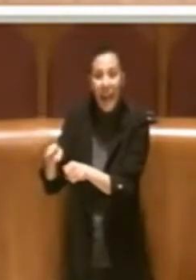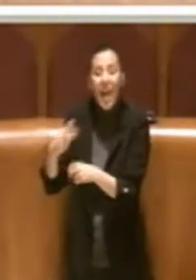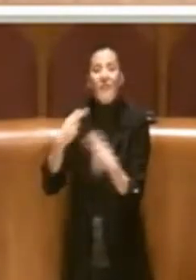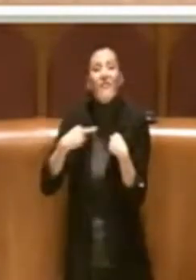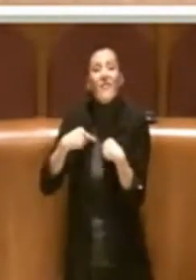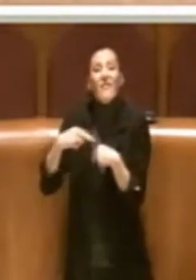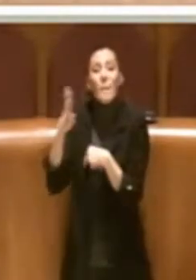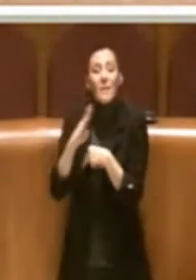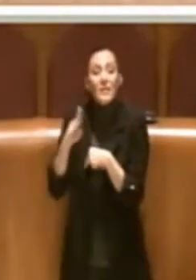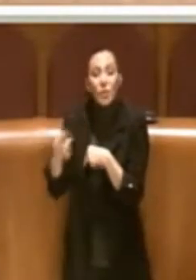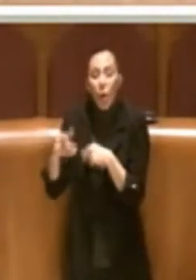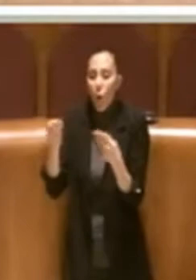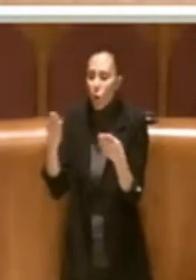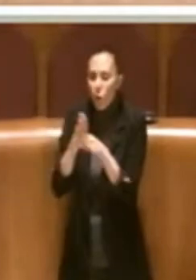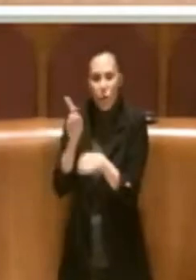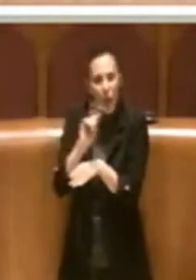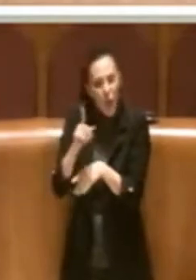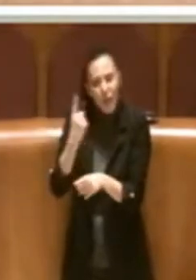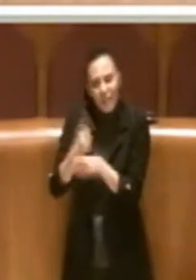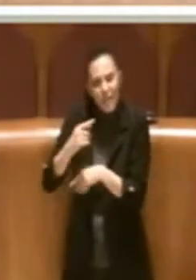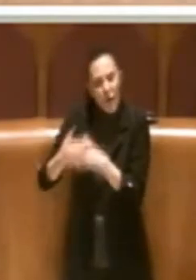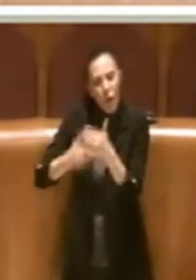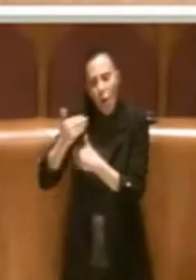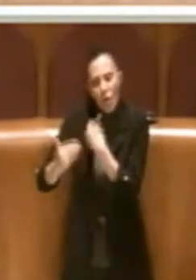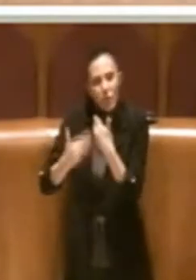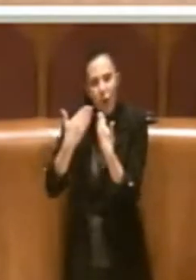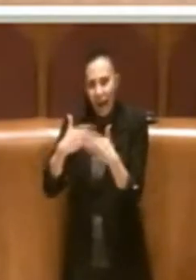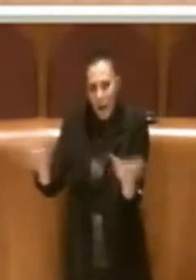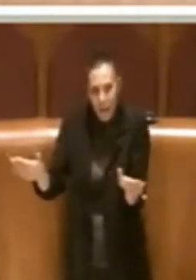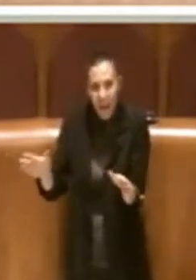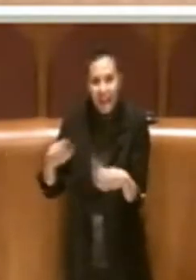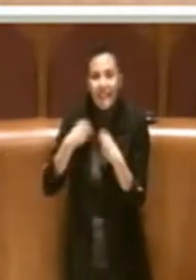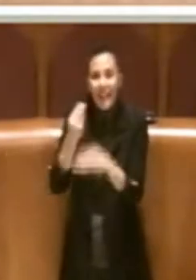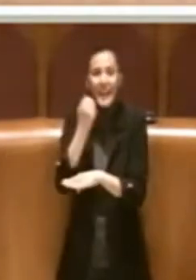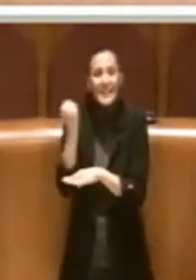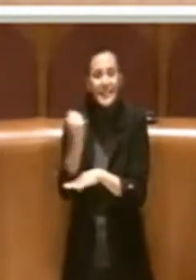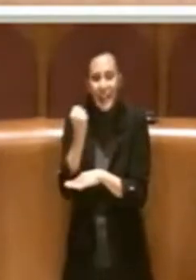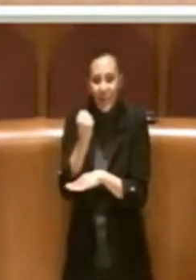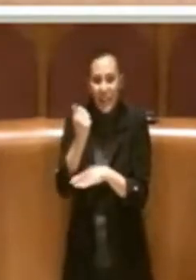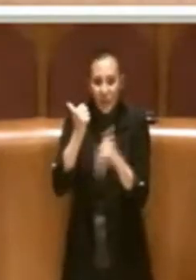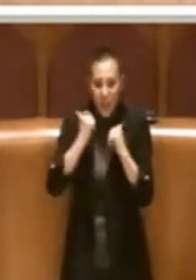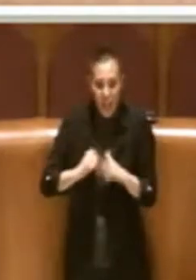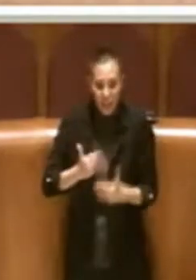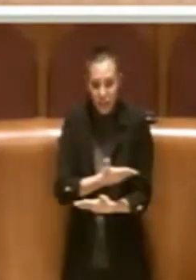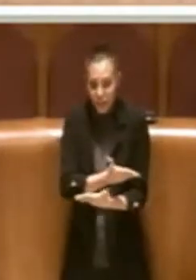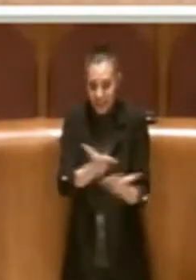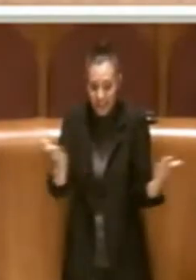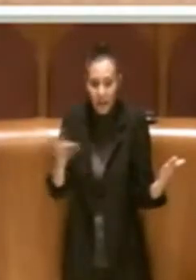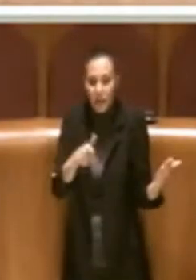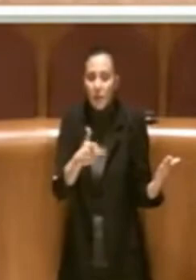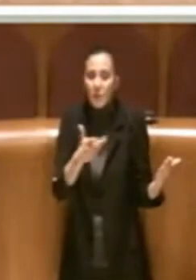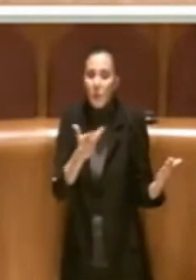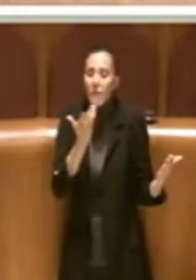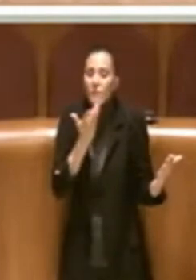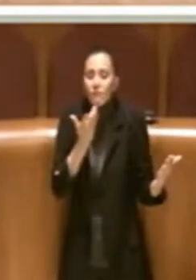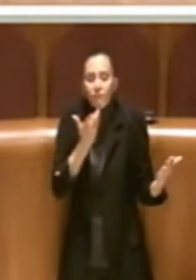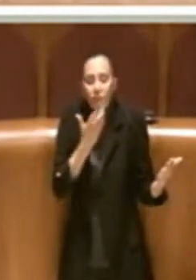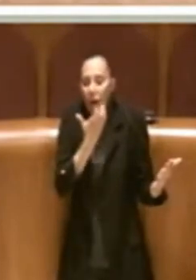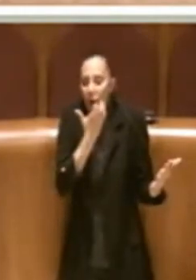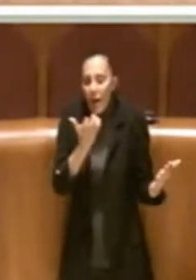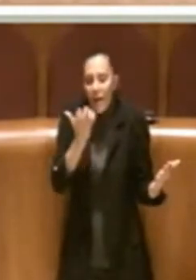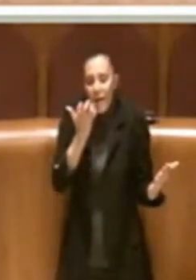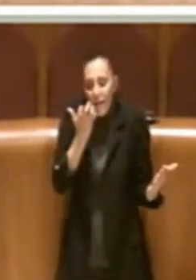non chiuda e continui ad offrire i propri servizi a tutti i cittadini che appunto sappiamo apprezzano quello che